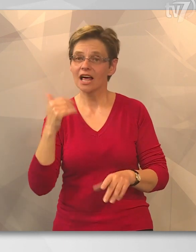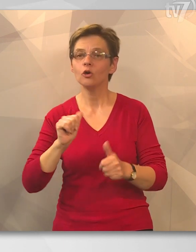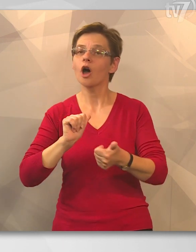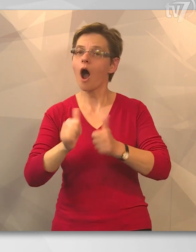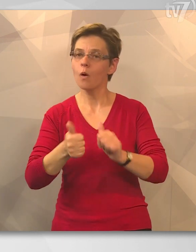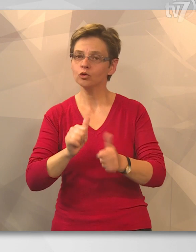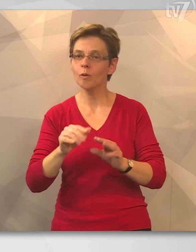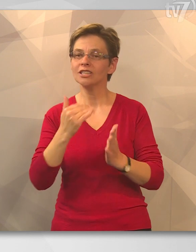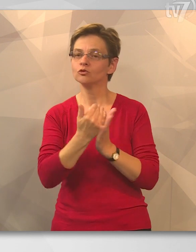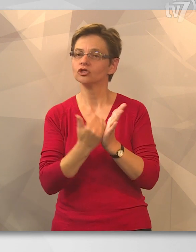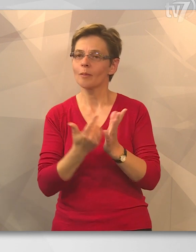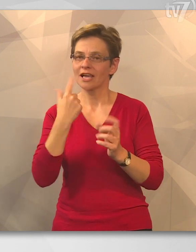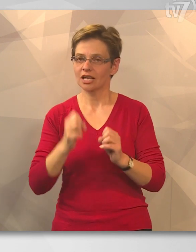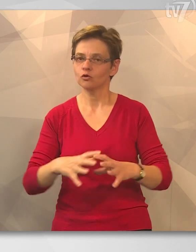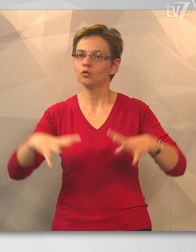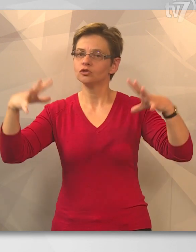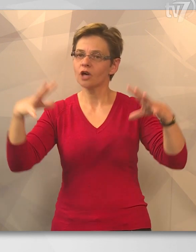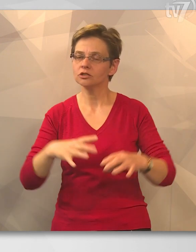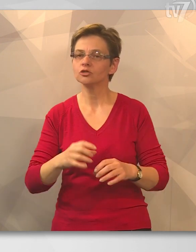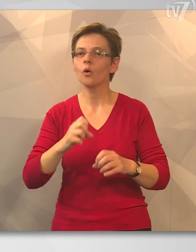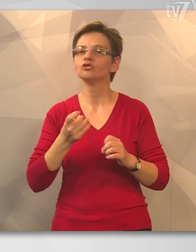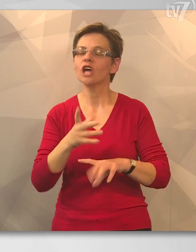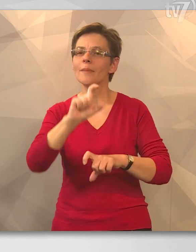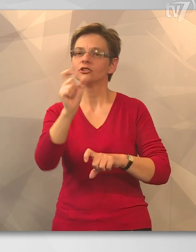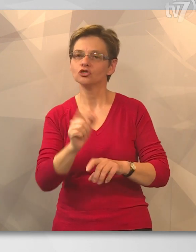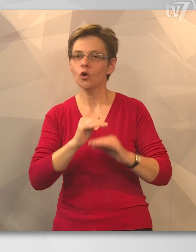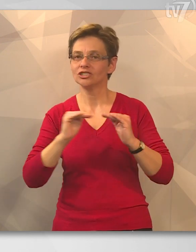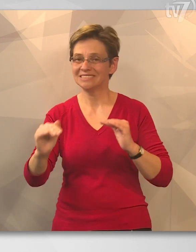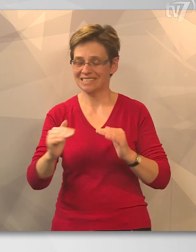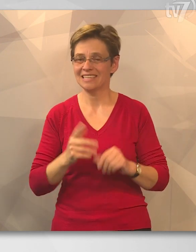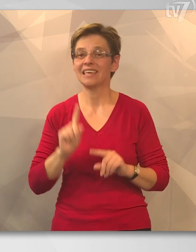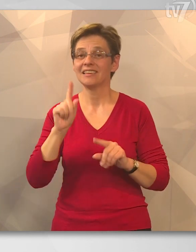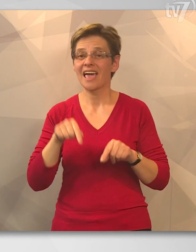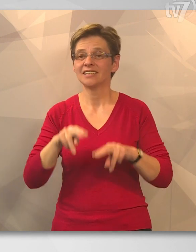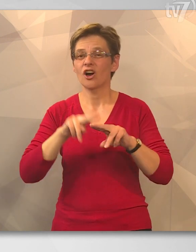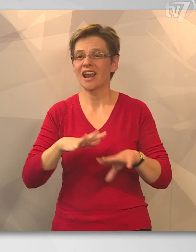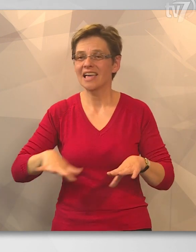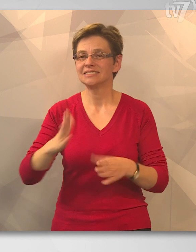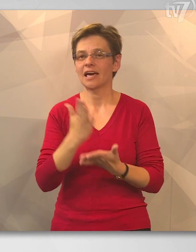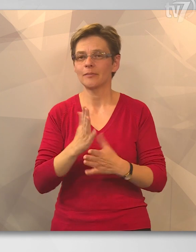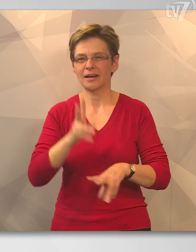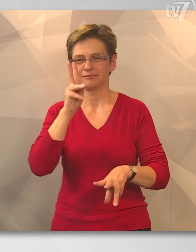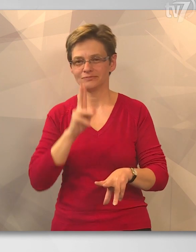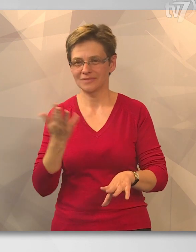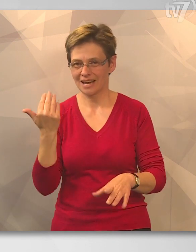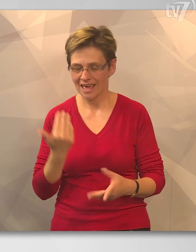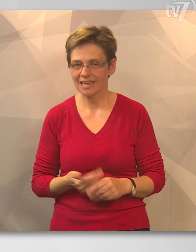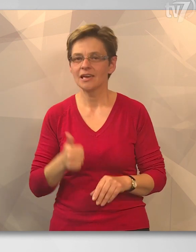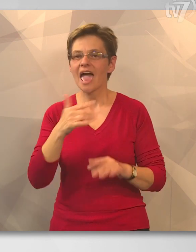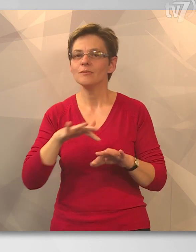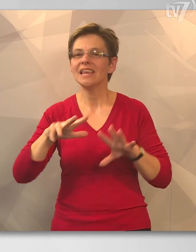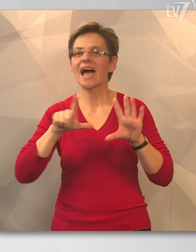évvel ezelőtt automatikusan szabályozta a dúzzasztó a sebeskörös szintjét a környéken, de ez a rendszer már elavult.